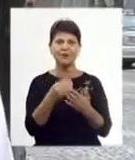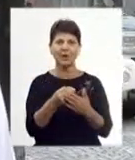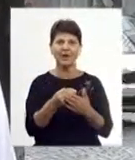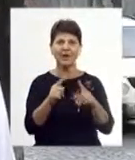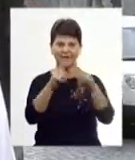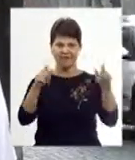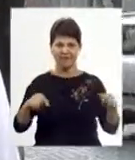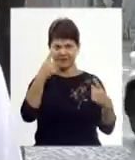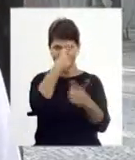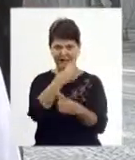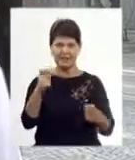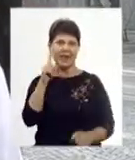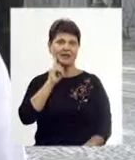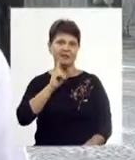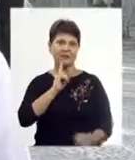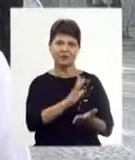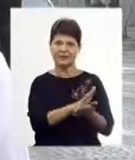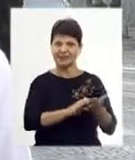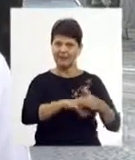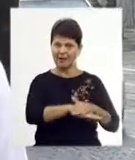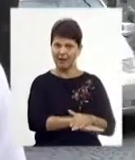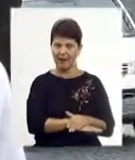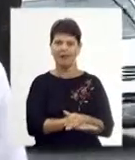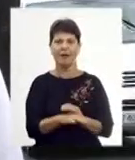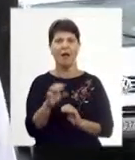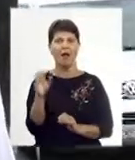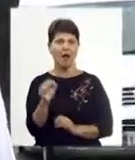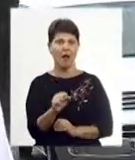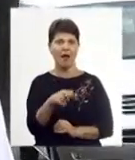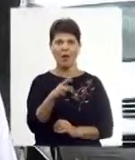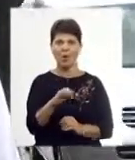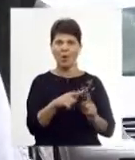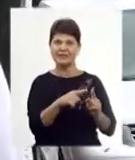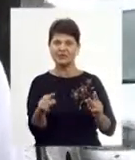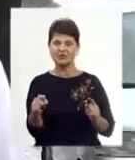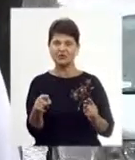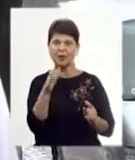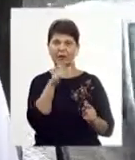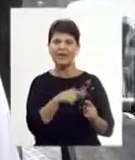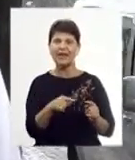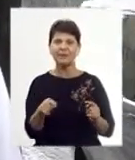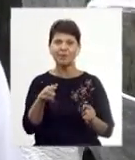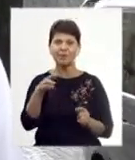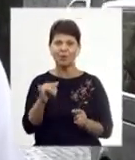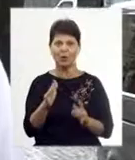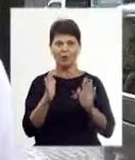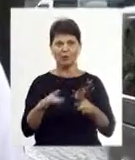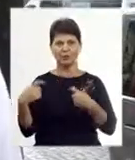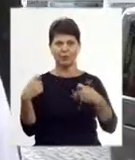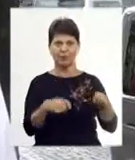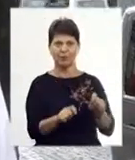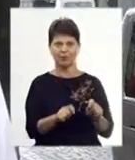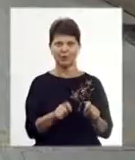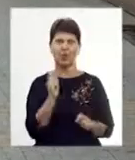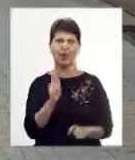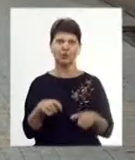знаходитися на тимчасовому зберіганні, а по істеченню певного терміну будуть продані з